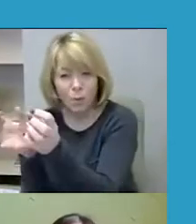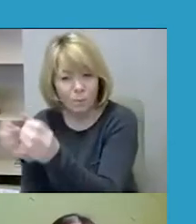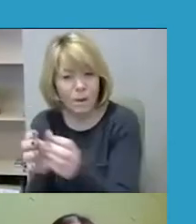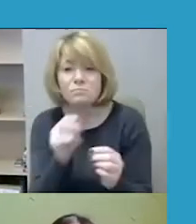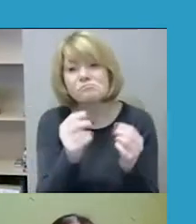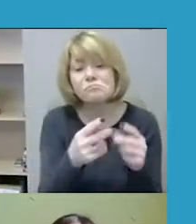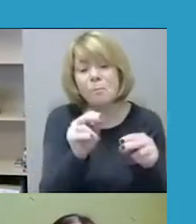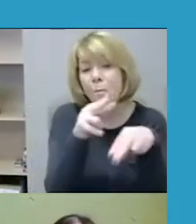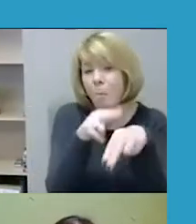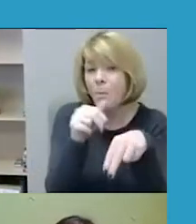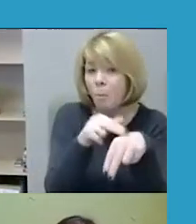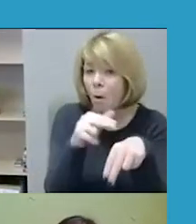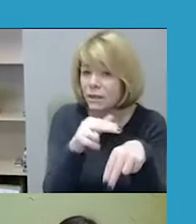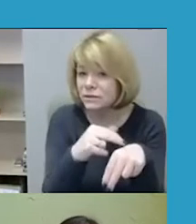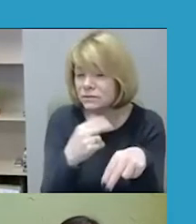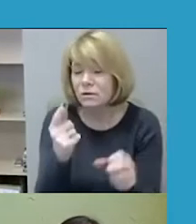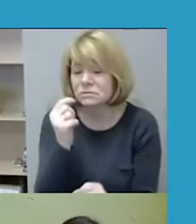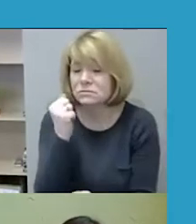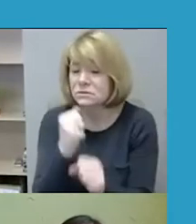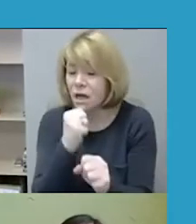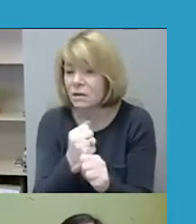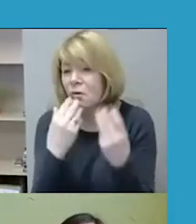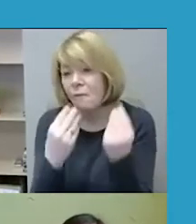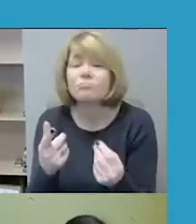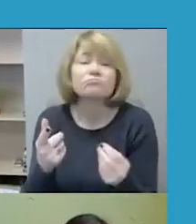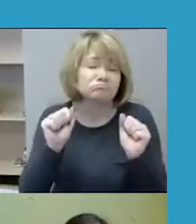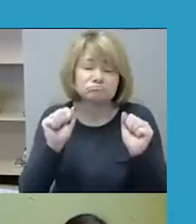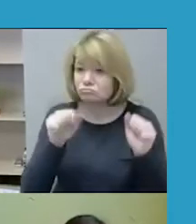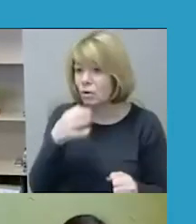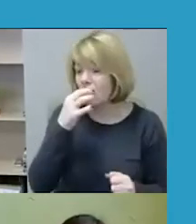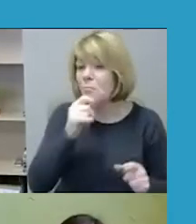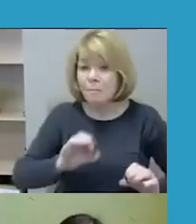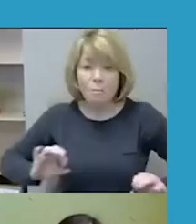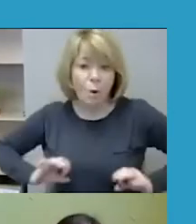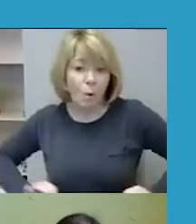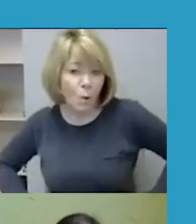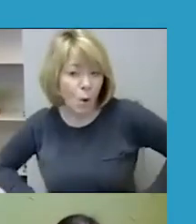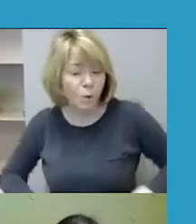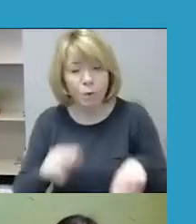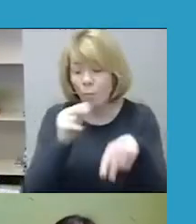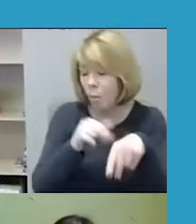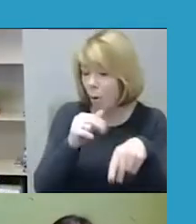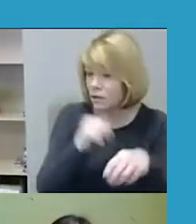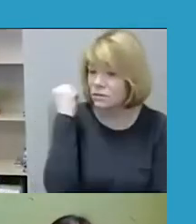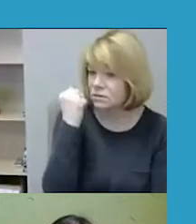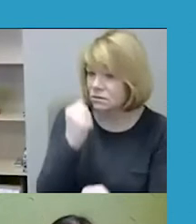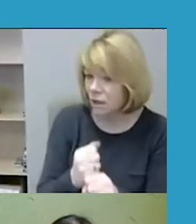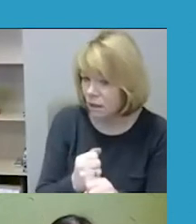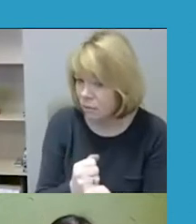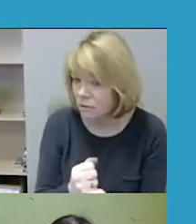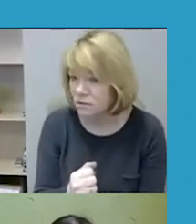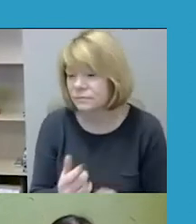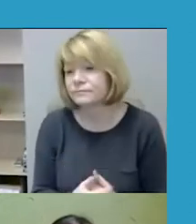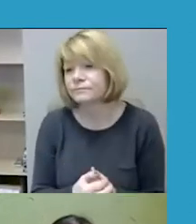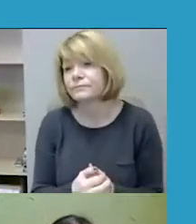galima teikti, jog prokurorių policijos pareigūnai yra linkę nepykantos nusikaltimams